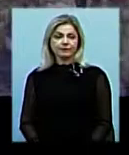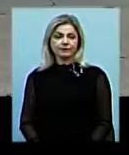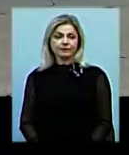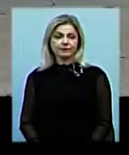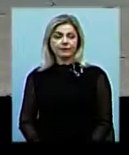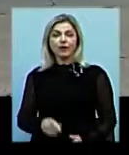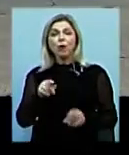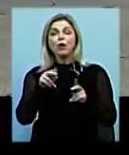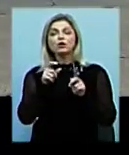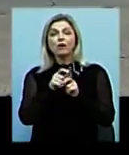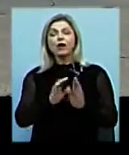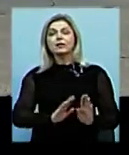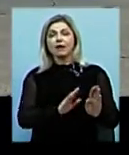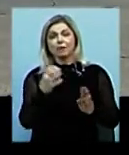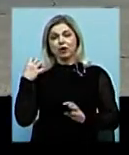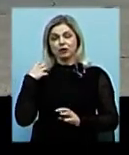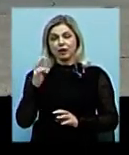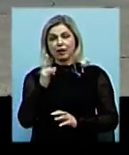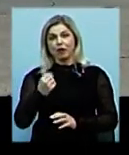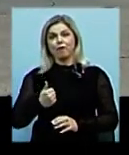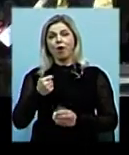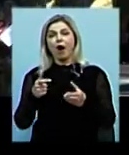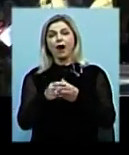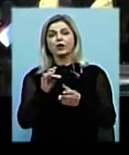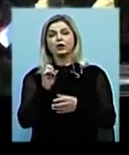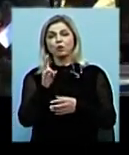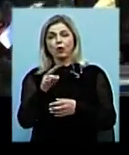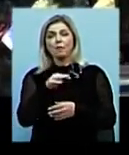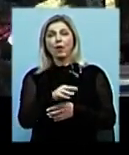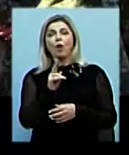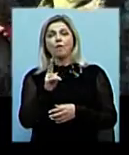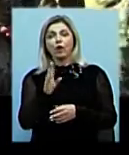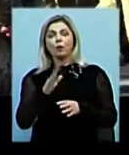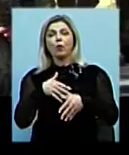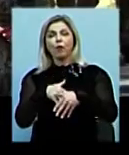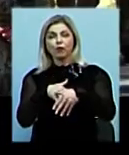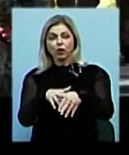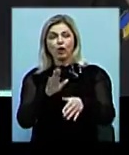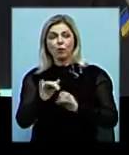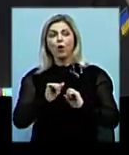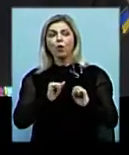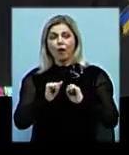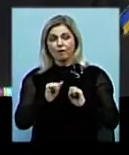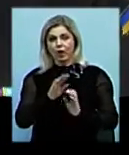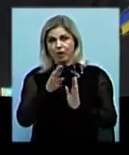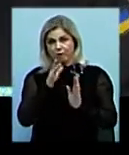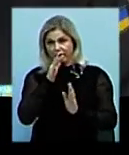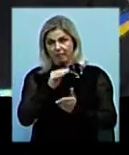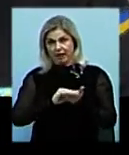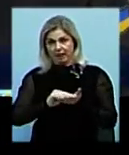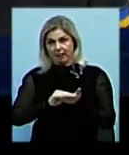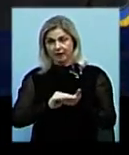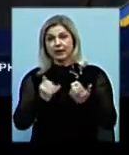За словами заступника начальника Миколаївського військового гарнізону Мексія Коваленка, рух колони коригується під час репетиції. «Сьогодні перша